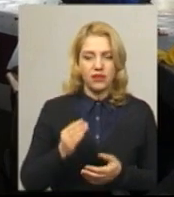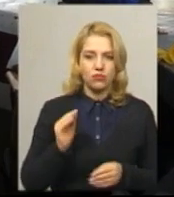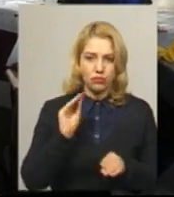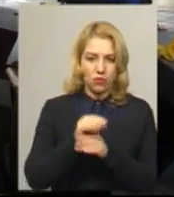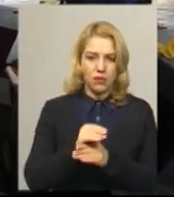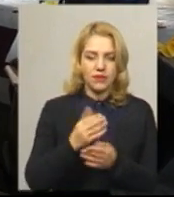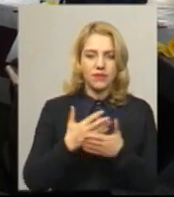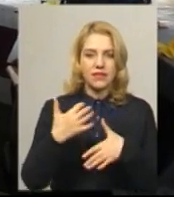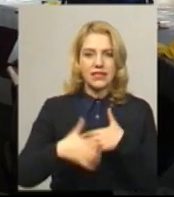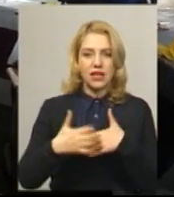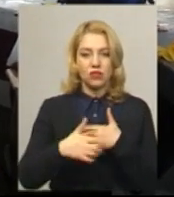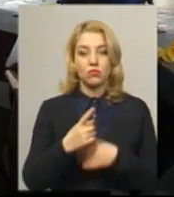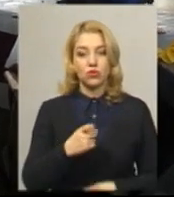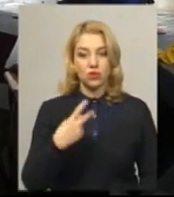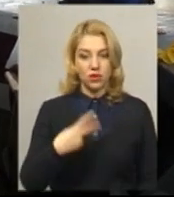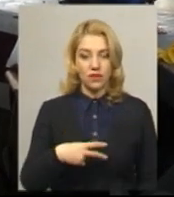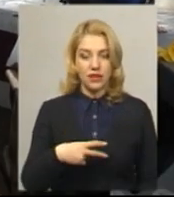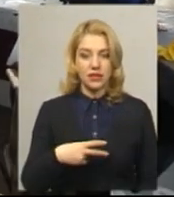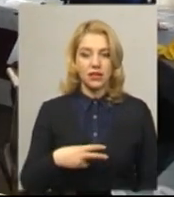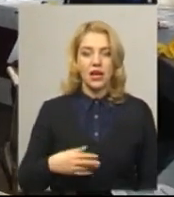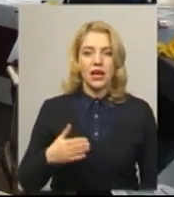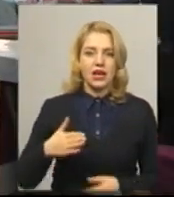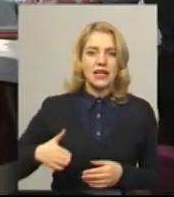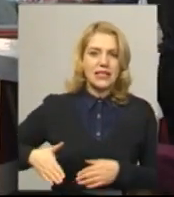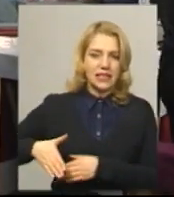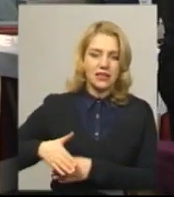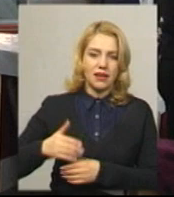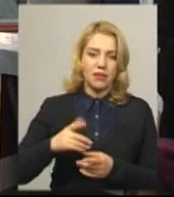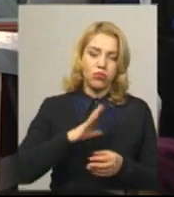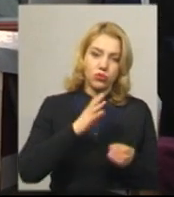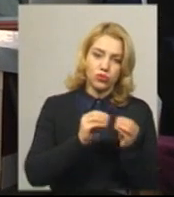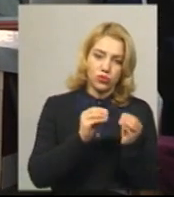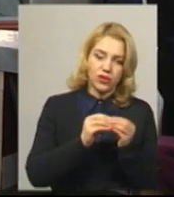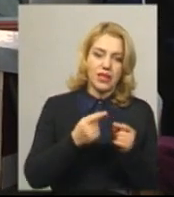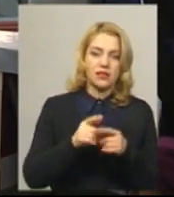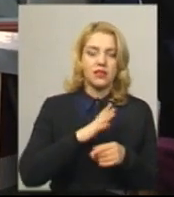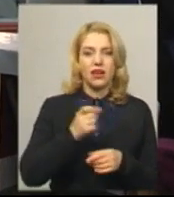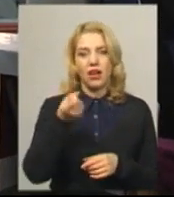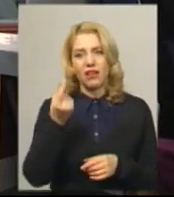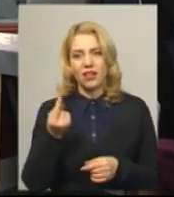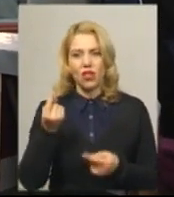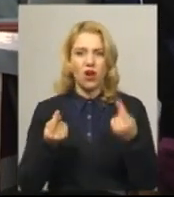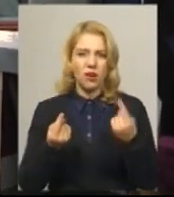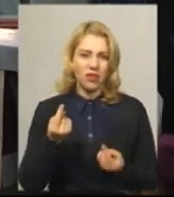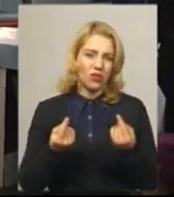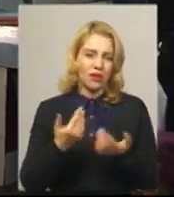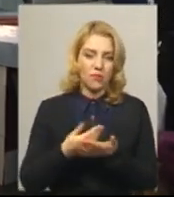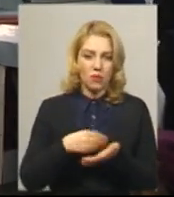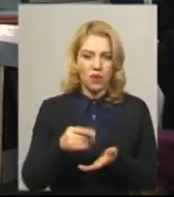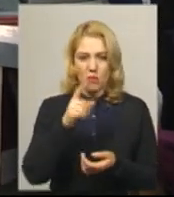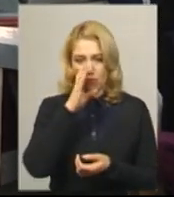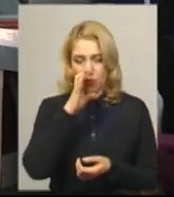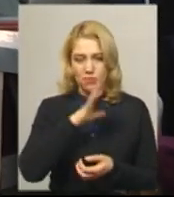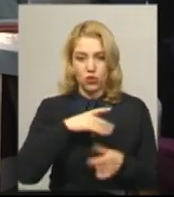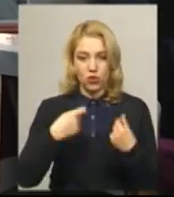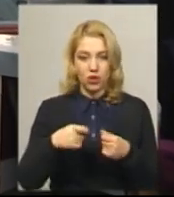Ну, в середньому 120, задня частина була 110, купували по кілограму, і дуже була погана торівля. А зараз з в